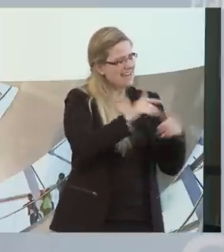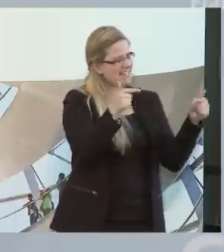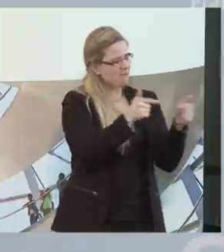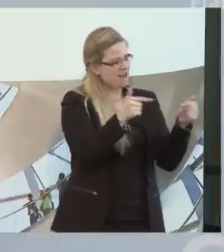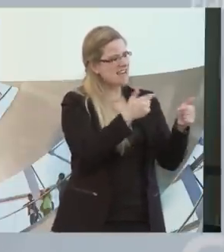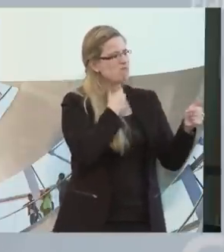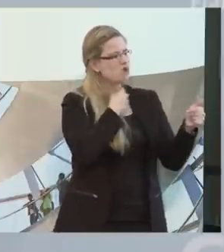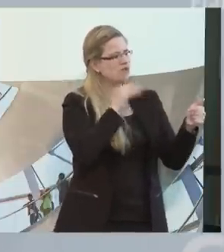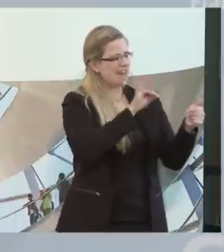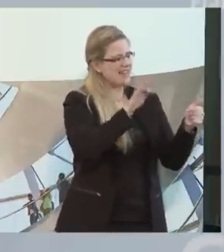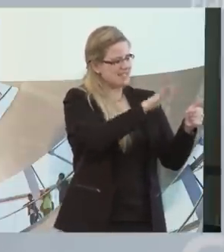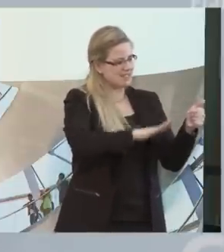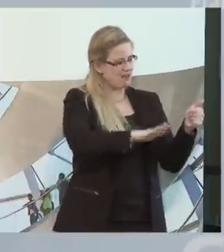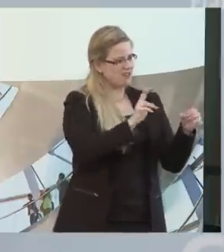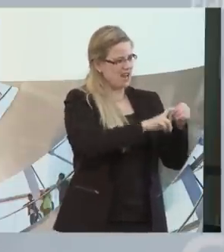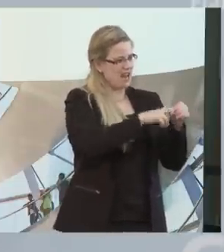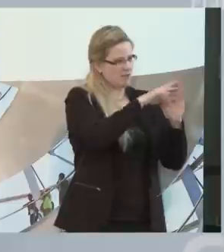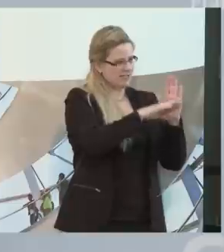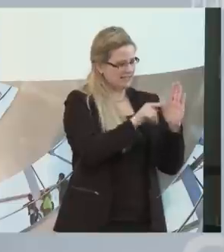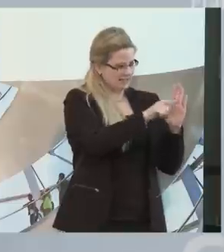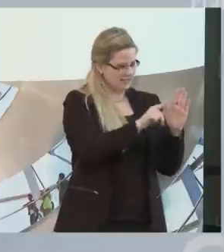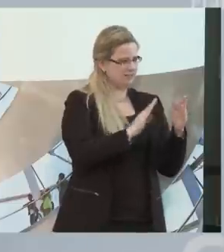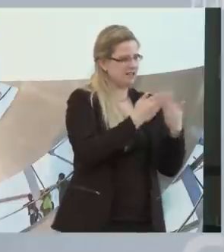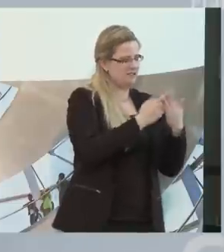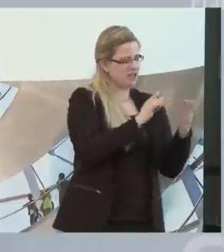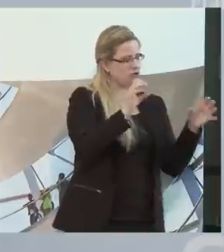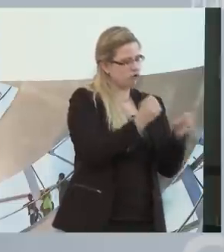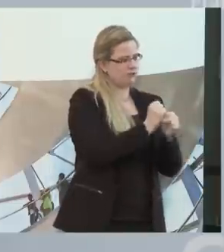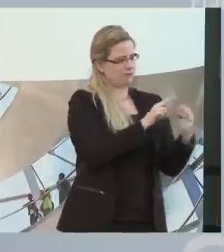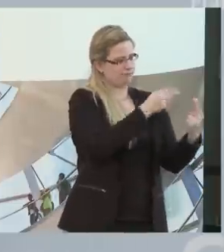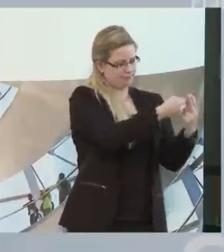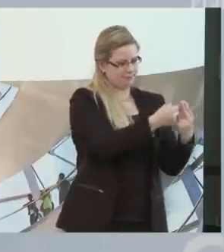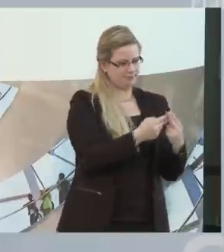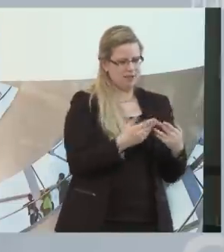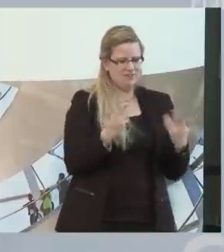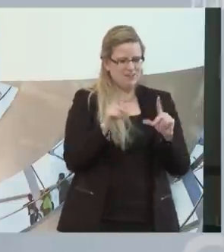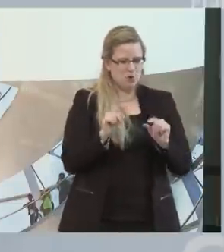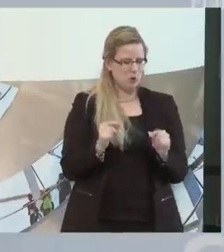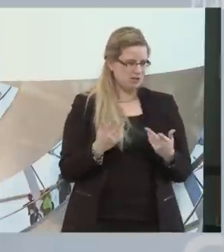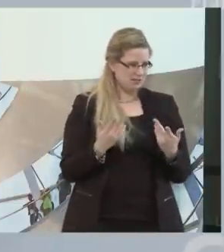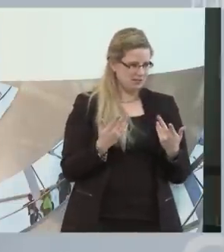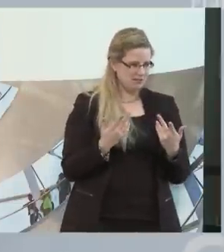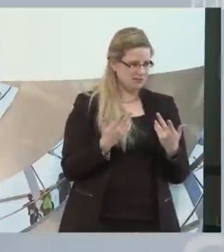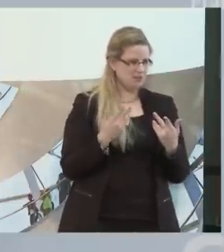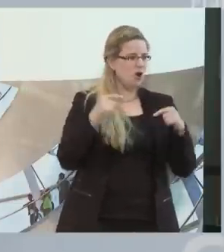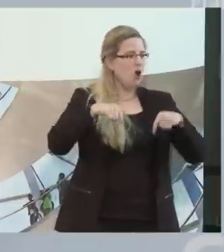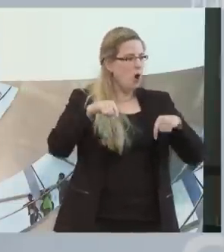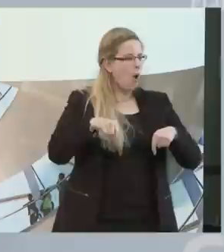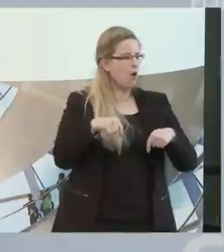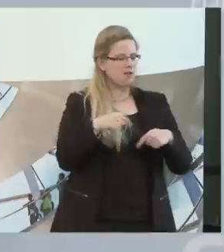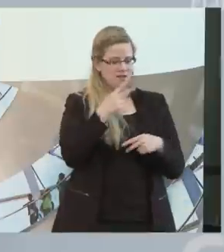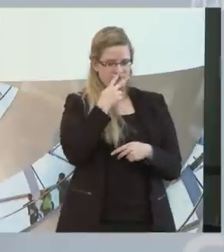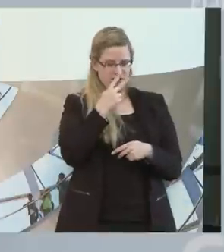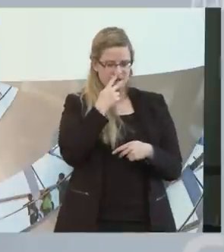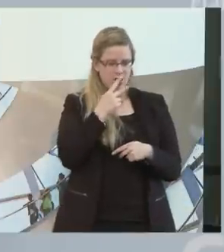So, was heißt das jetzt für die Eingangshilfe? Es ist heute schon so, dass alle behinderten Menschen